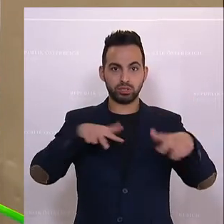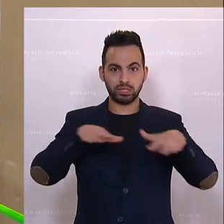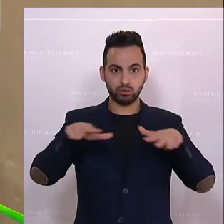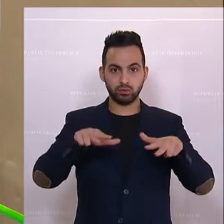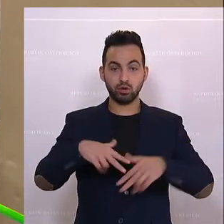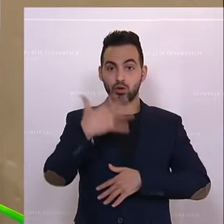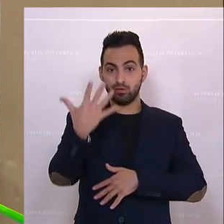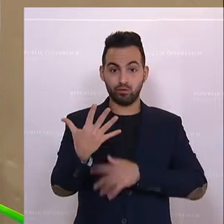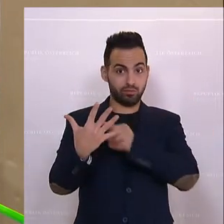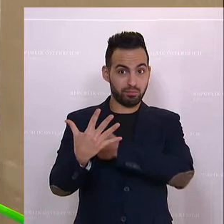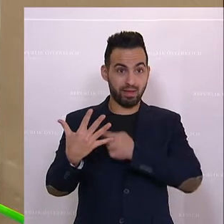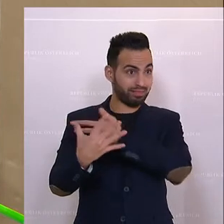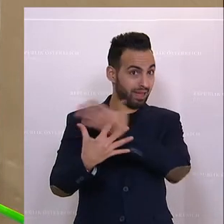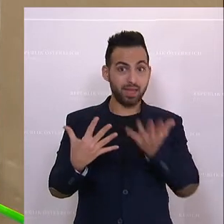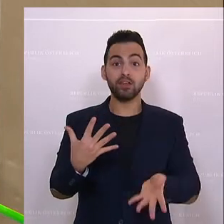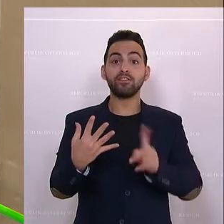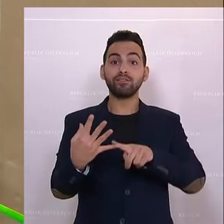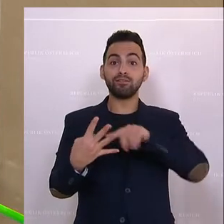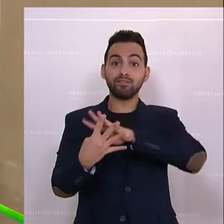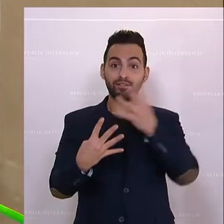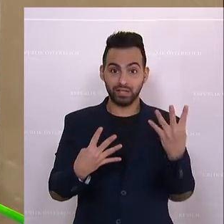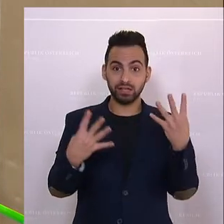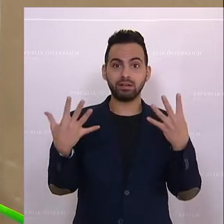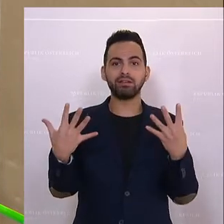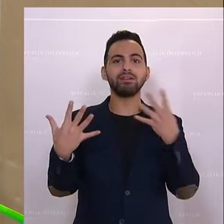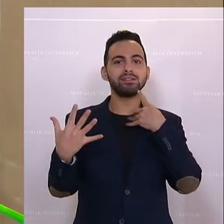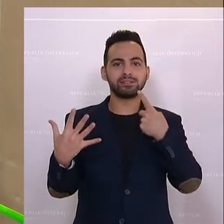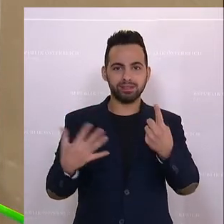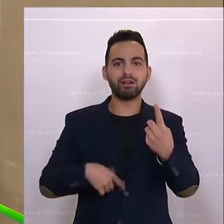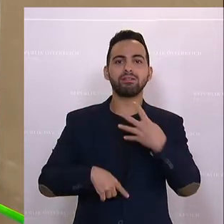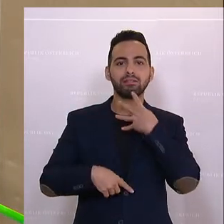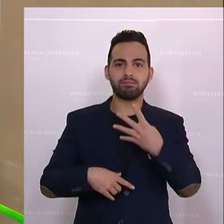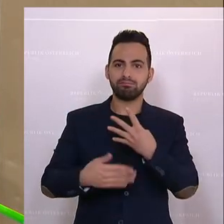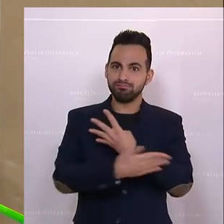fünf Parteien tun alles dafür und das heißt Danke für diese breite Basis.